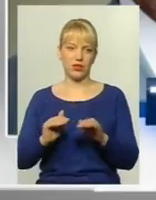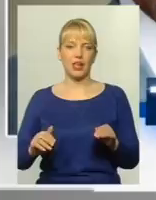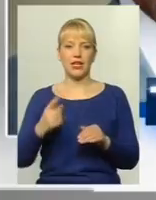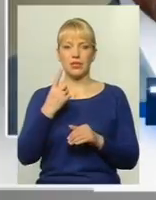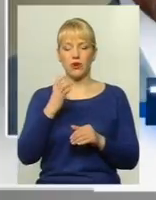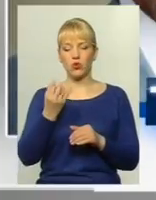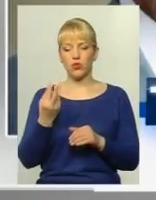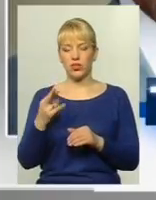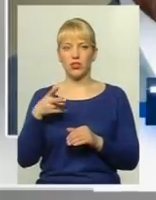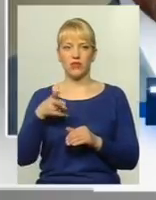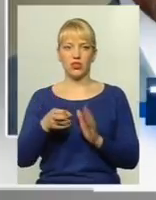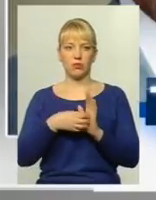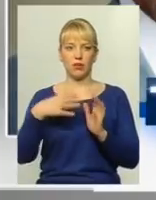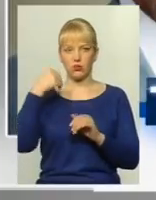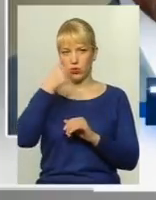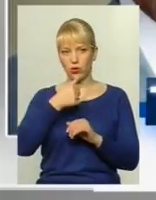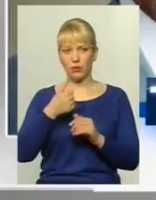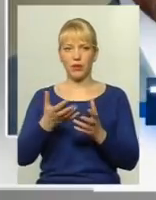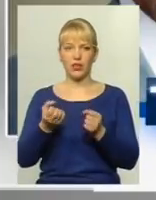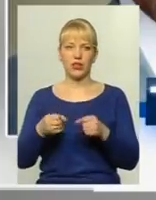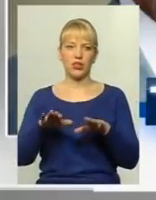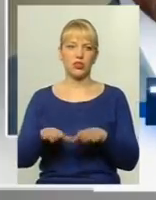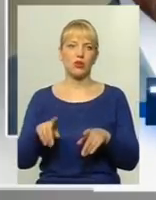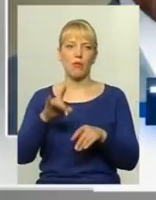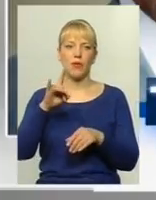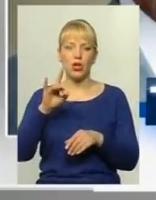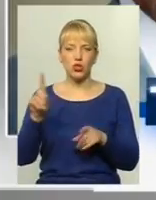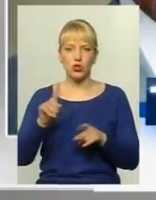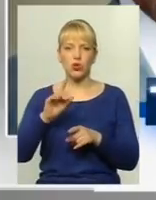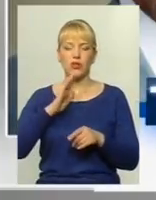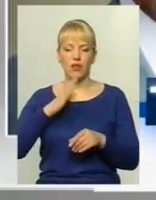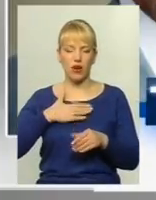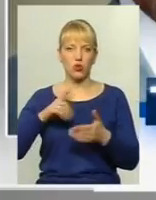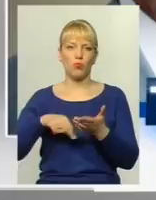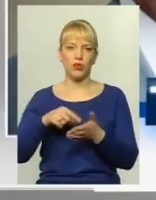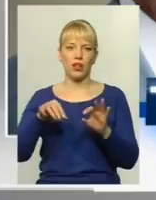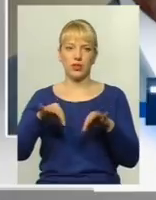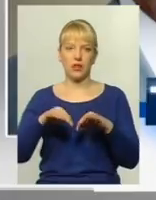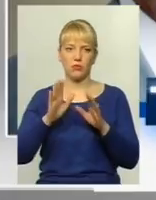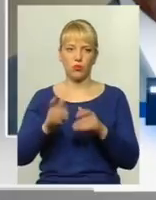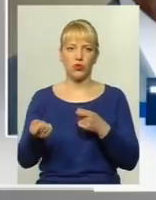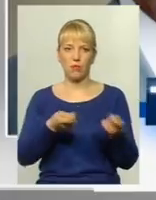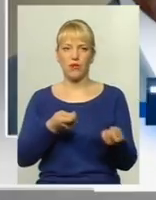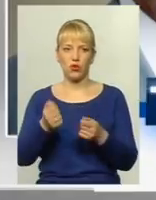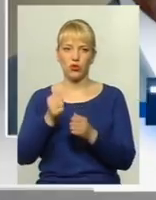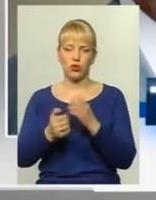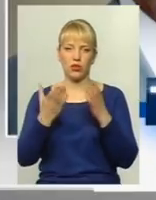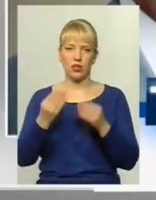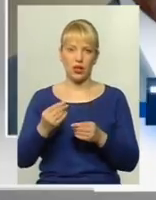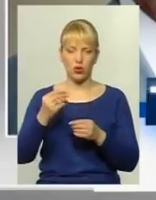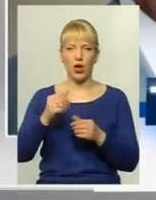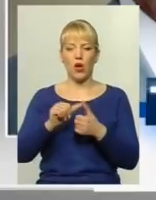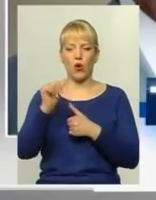січня 2015 року на виконкому прийняли рішення про те, що наш комунальний транспорт буде перевозити щоденно, крім